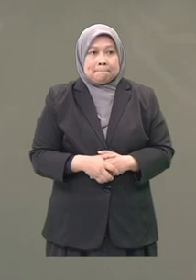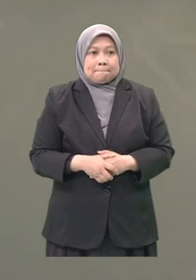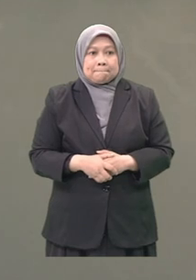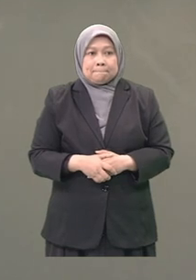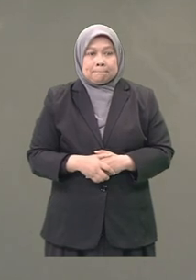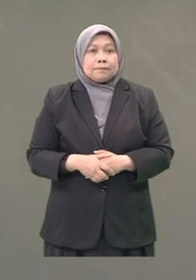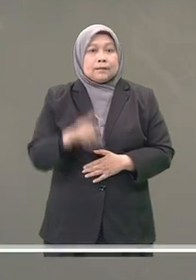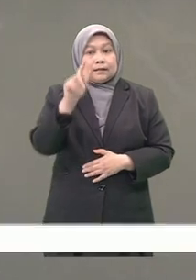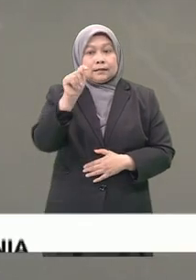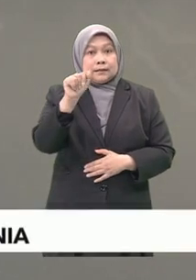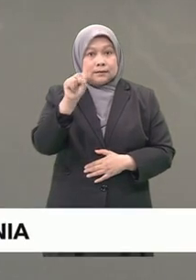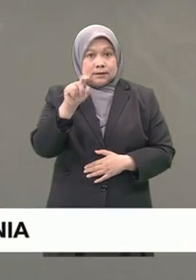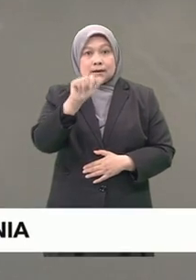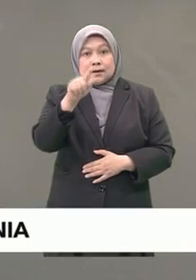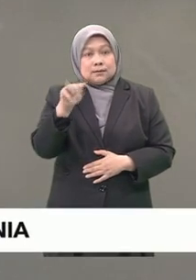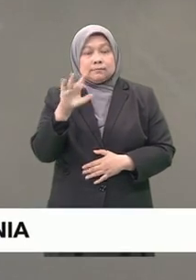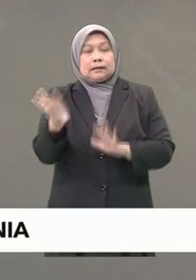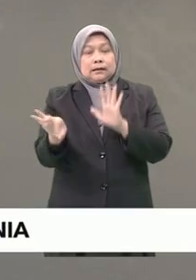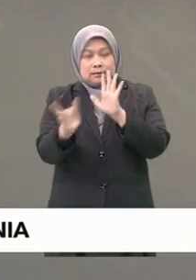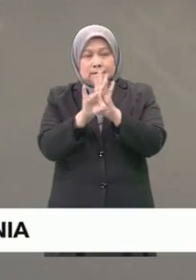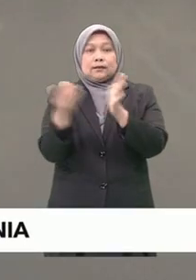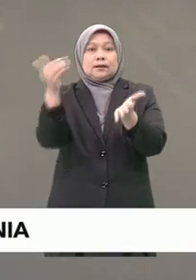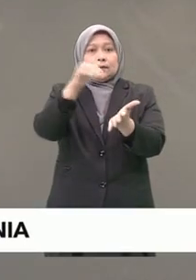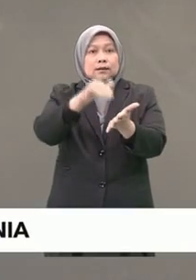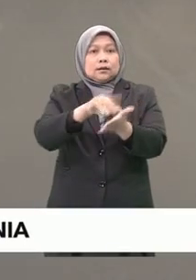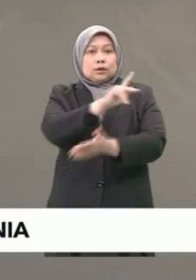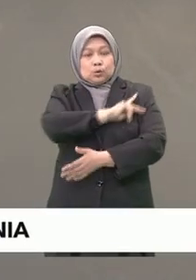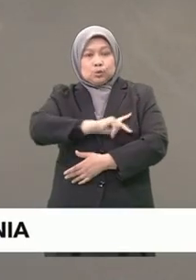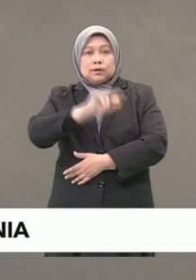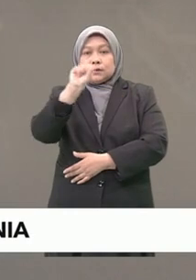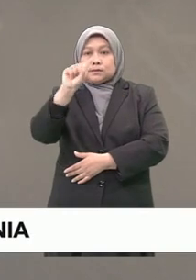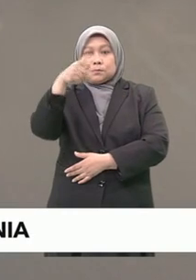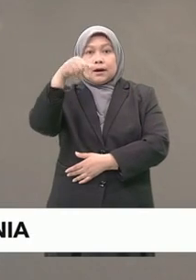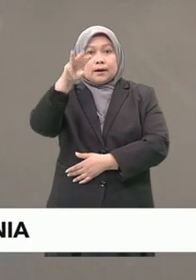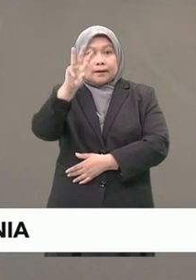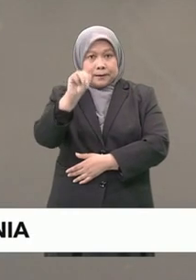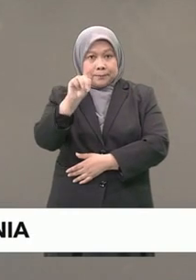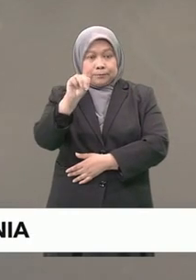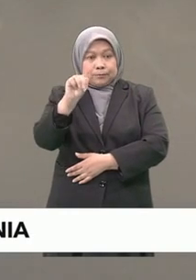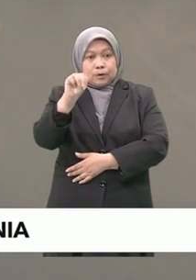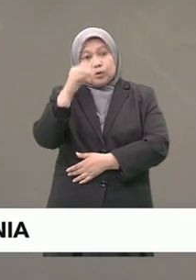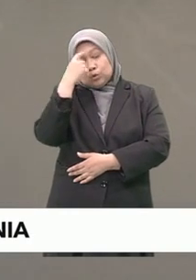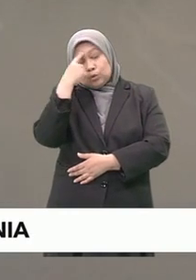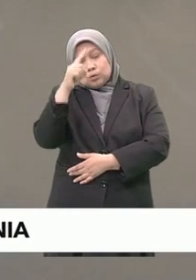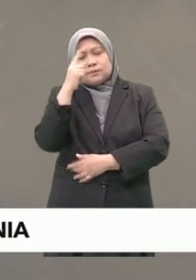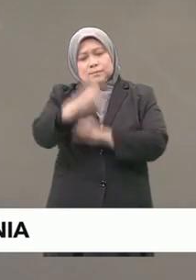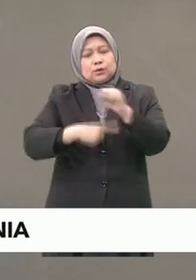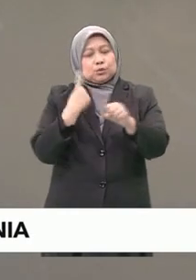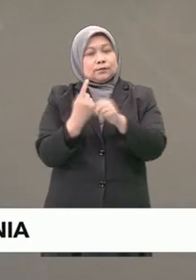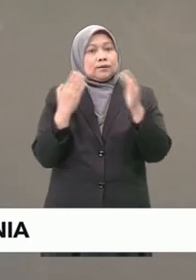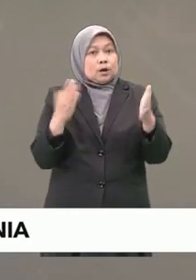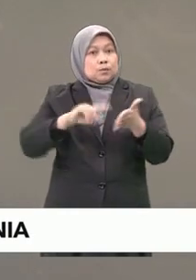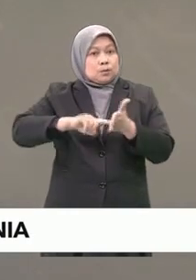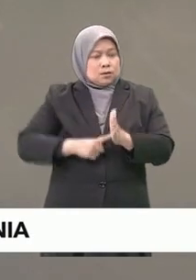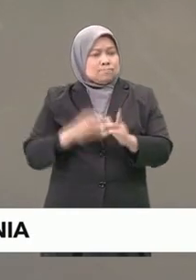Tansi Azam Baki yang dilantik semula sebagai Ketua Pesuruh Jaya Suruhanjaya Penjagaan Rasuah Malaysia SPRM untuk tempoh setahun